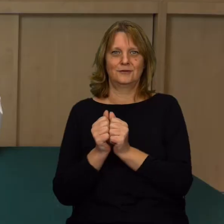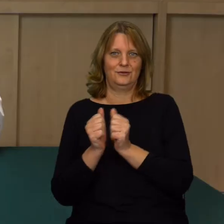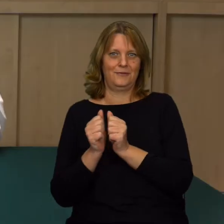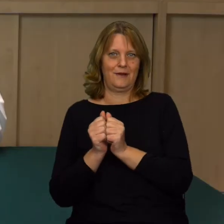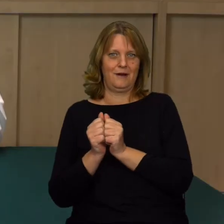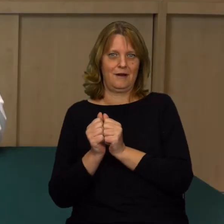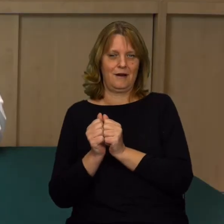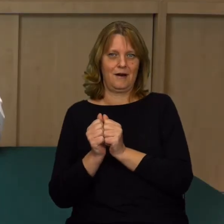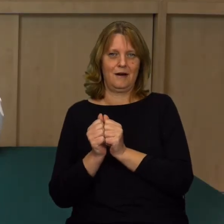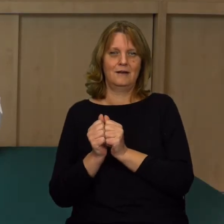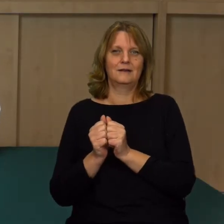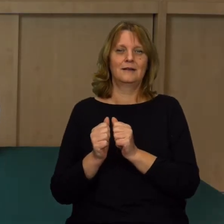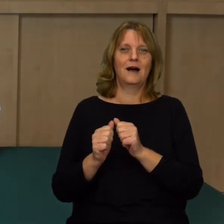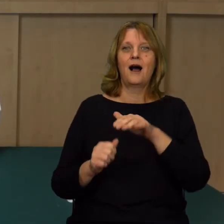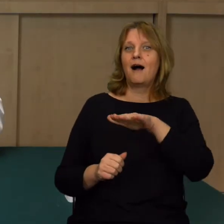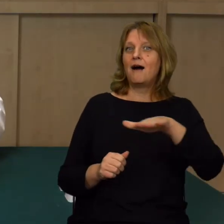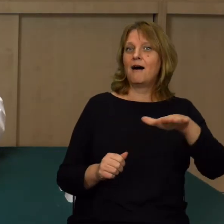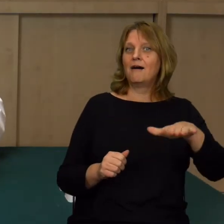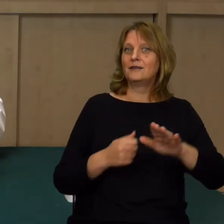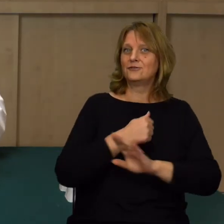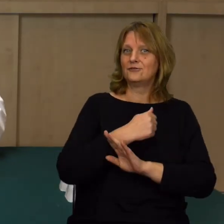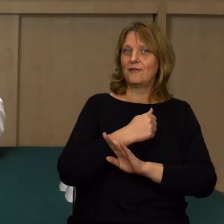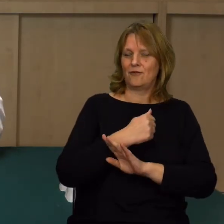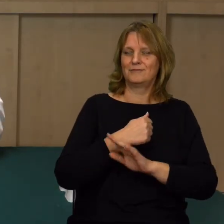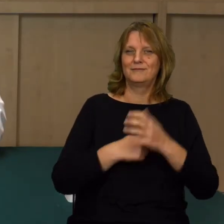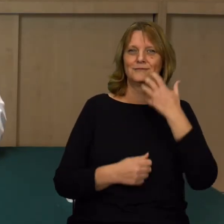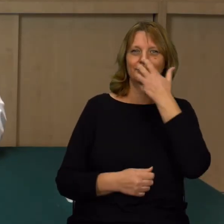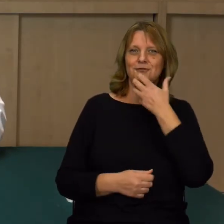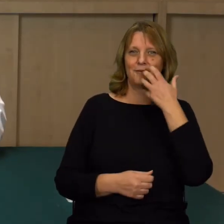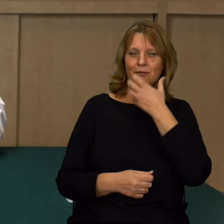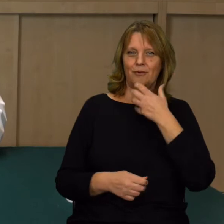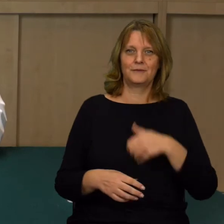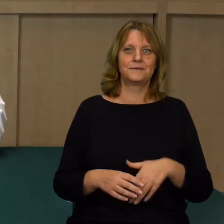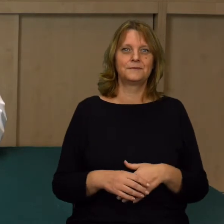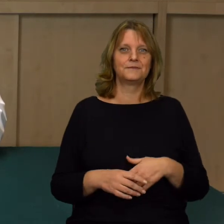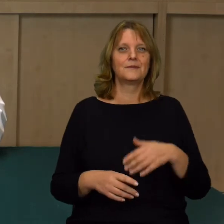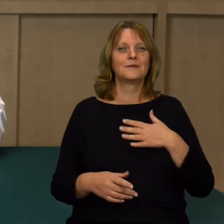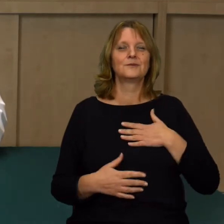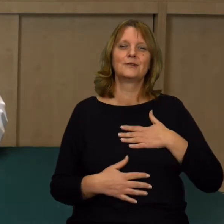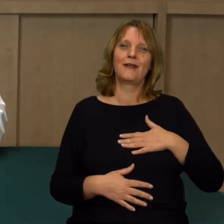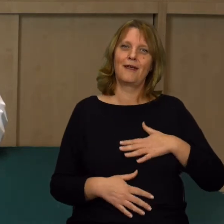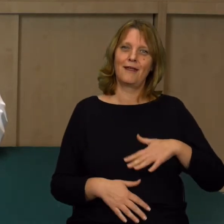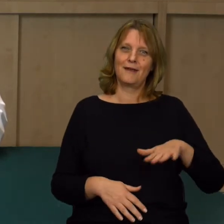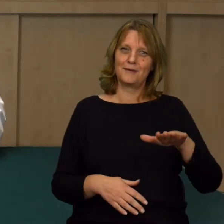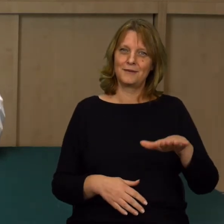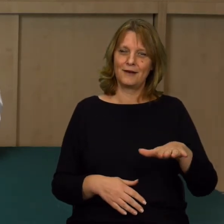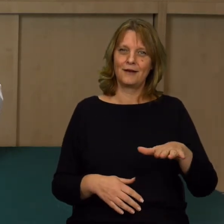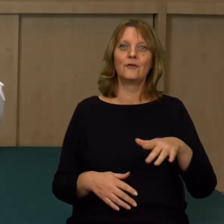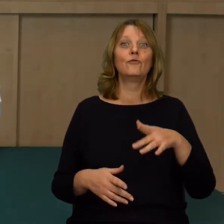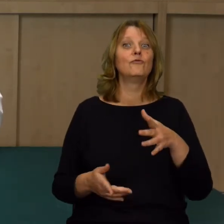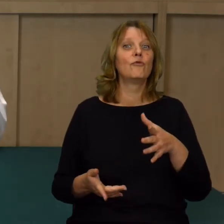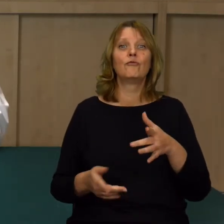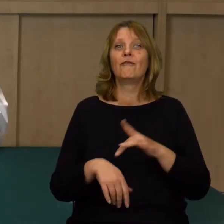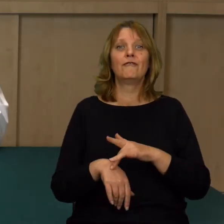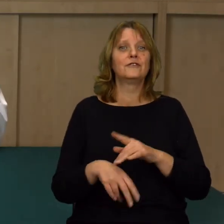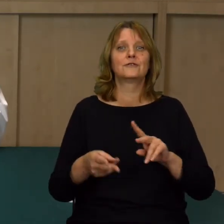zimniejsza. Część wykonana z drewna jest cieplejsza, jest bardziej przyjemna w dotyku. Jest to